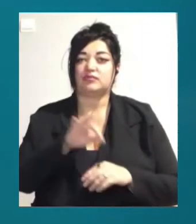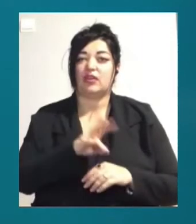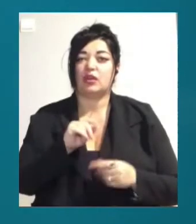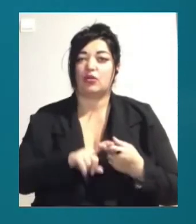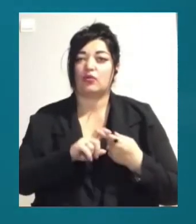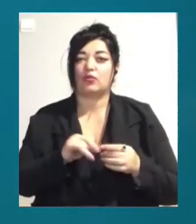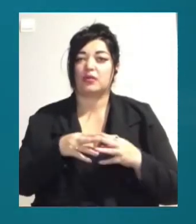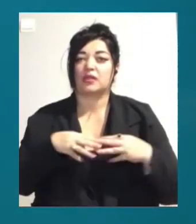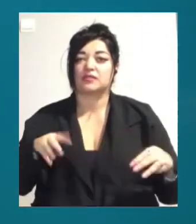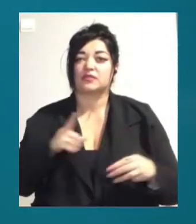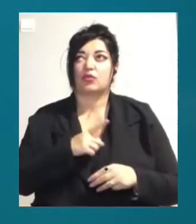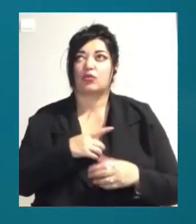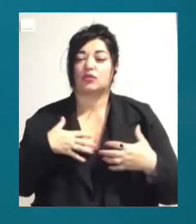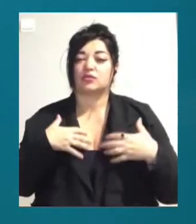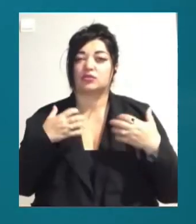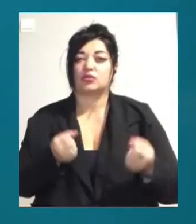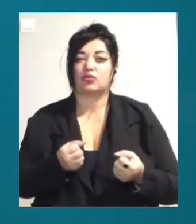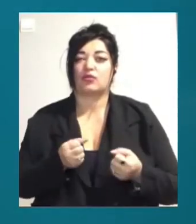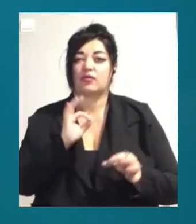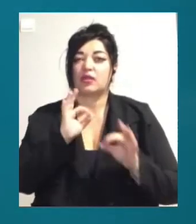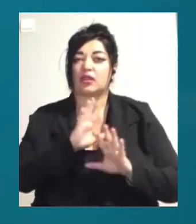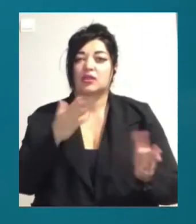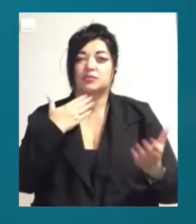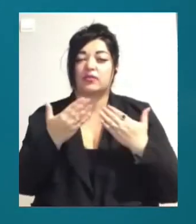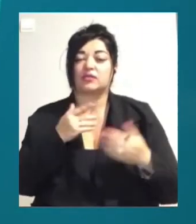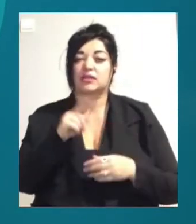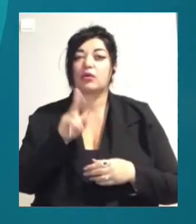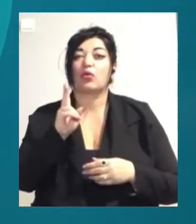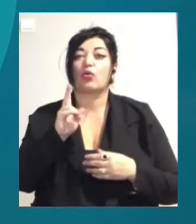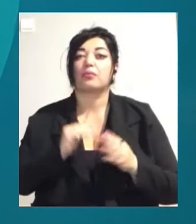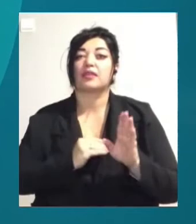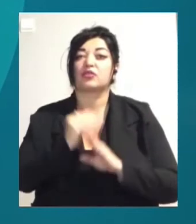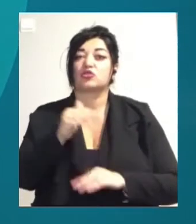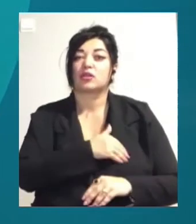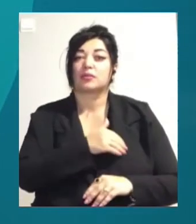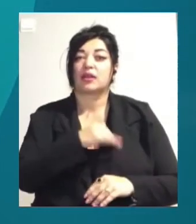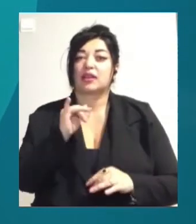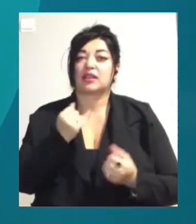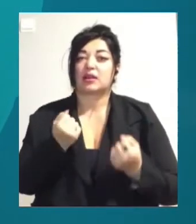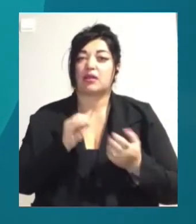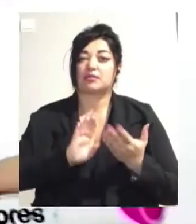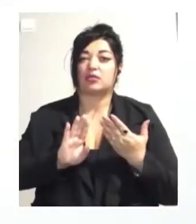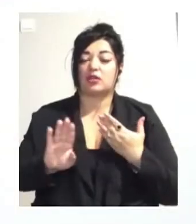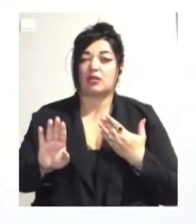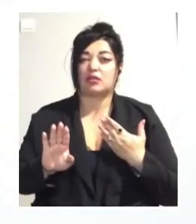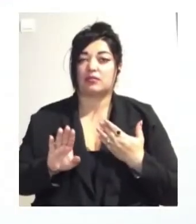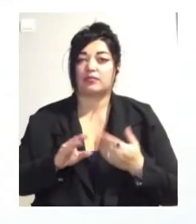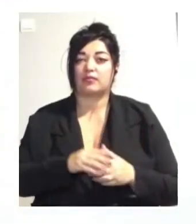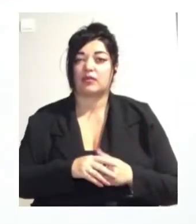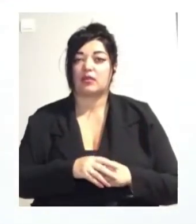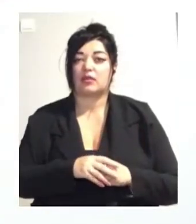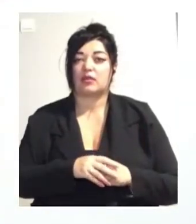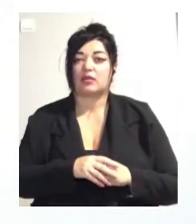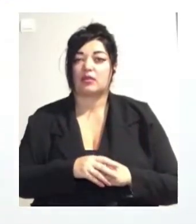охорони здоров'я радять не спілкуватися з тими, в кого підвищена температура, та тримати сподалі від тих, хто кашляє. В медичних закладах